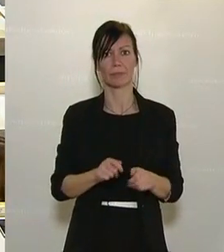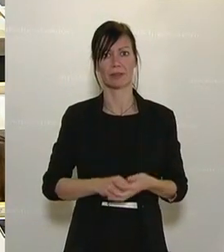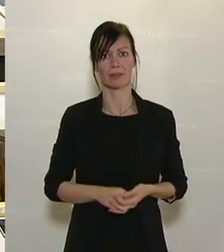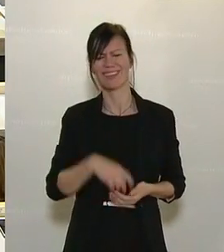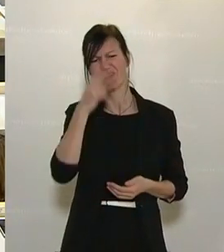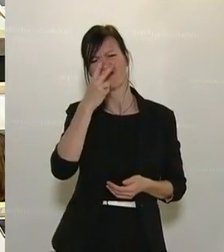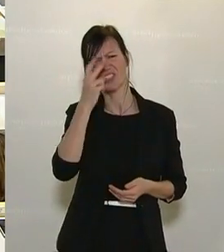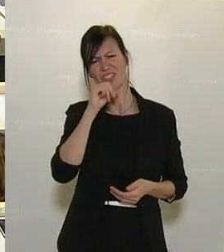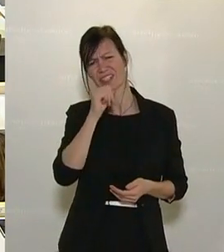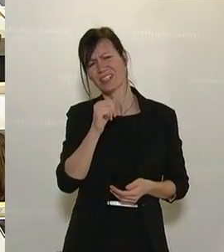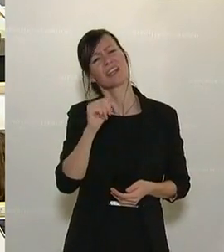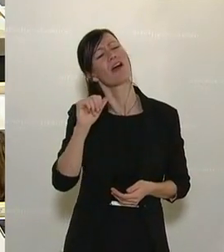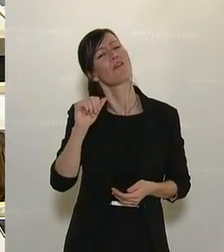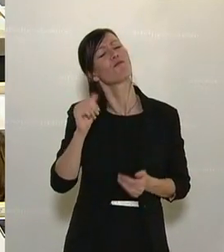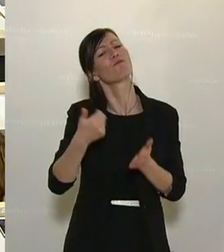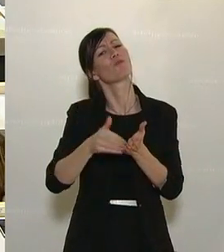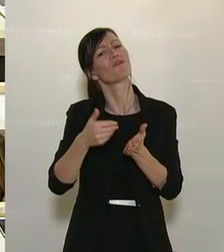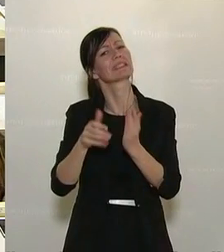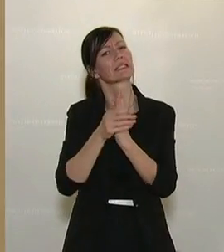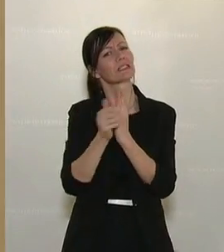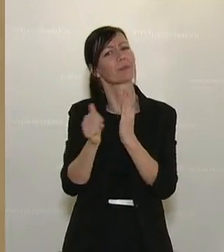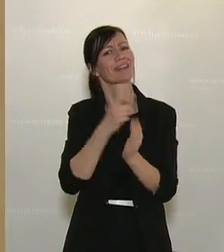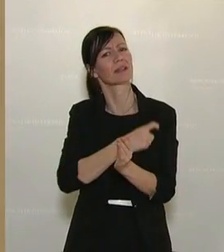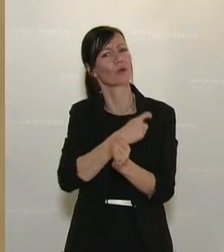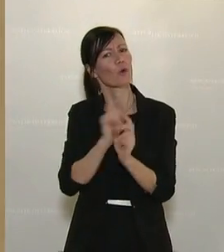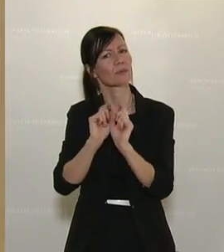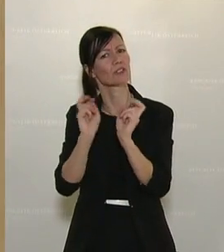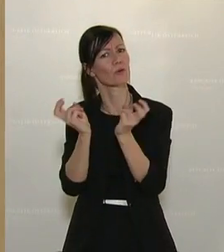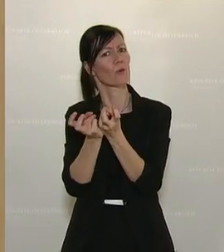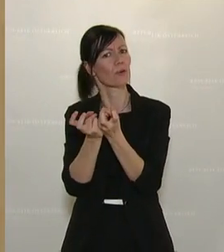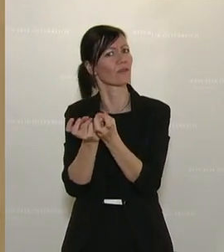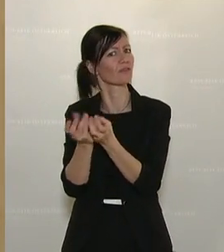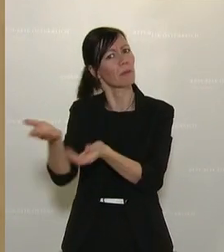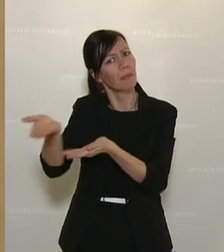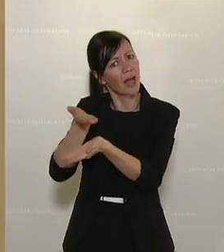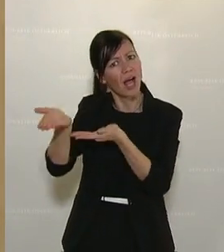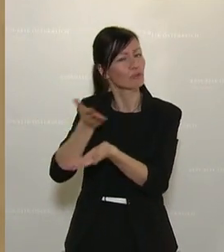verstehe nicht, warum man dann überhaupt noch Expertenkommissionen hat, wenn man auf die dann eh nicht hört.